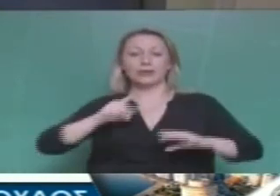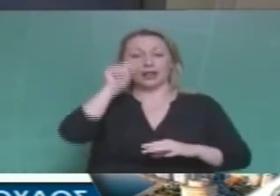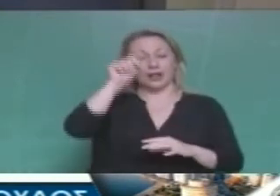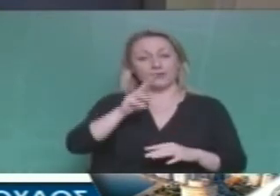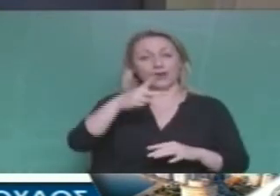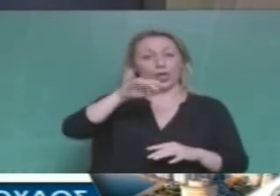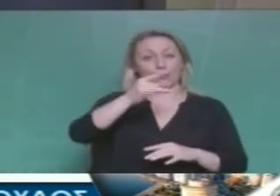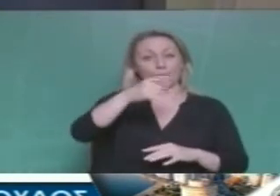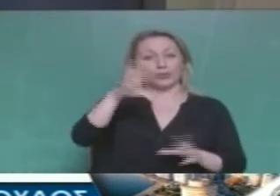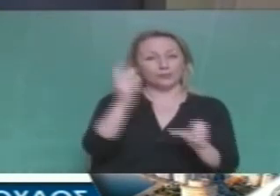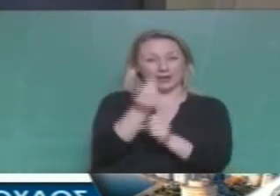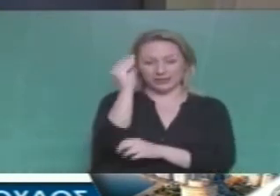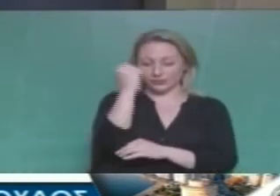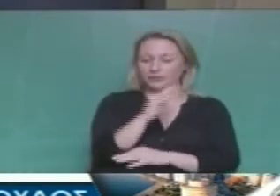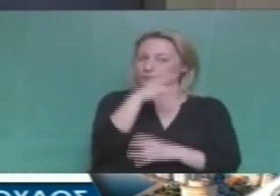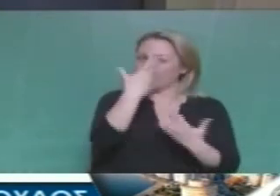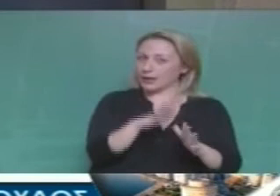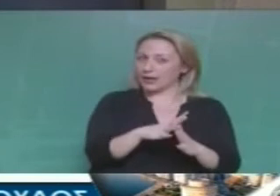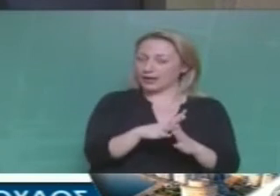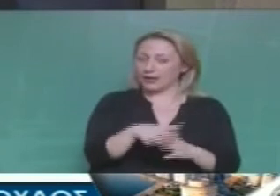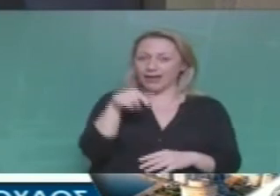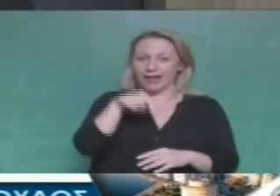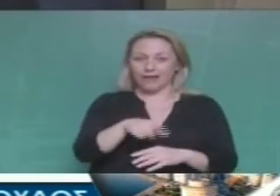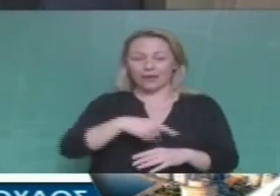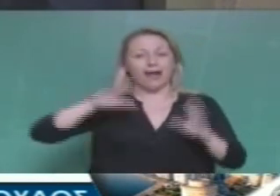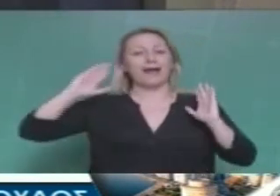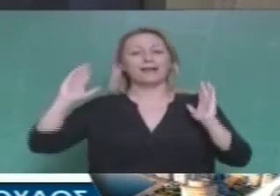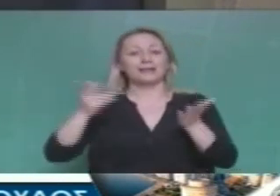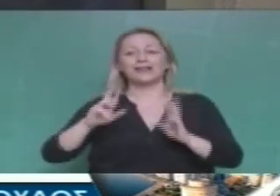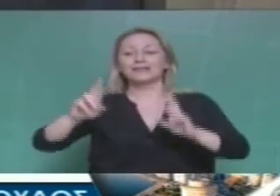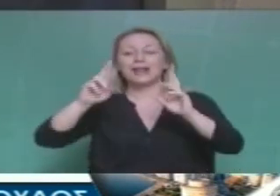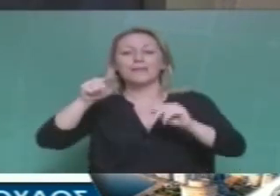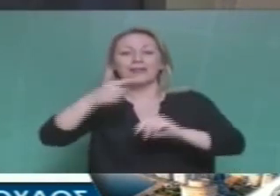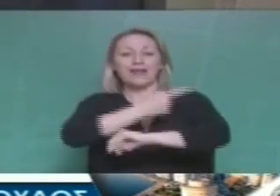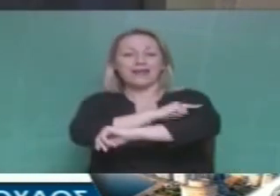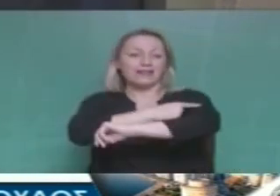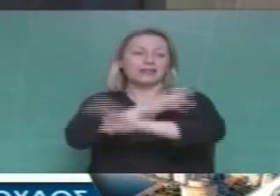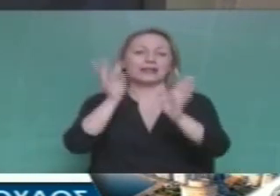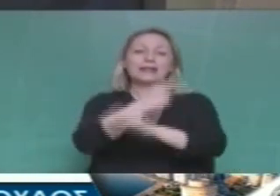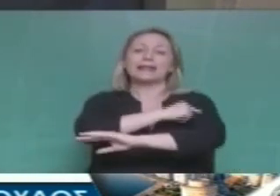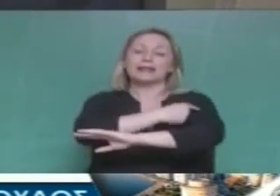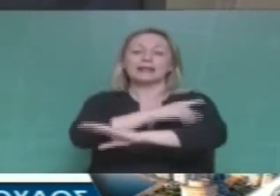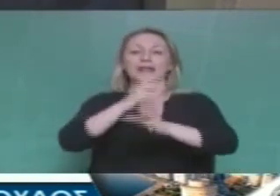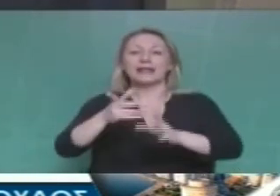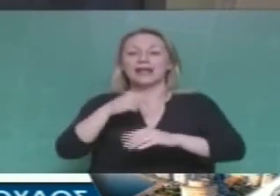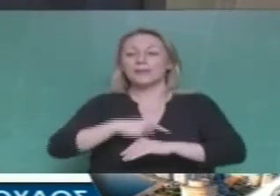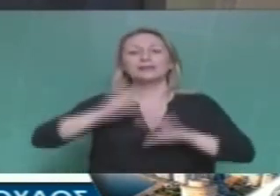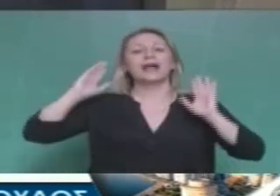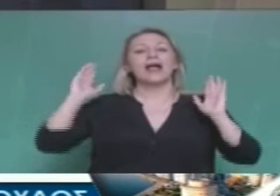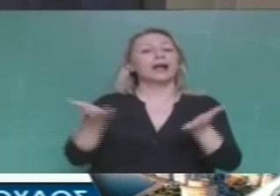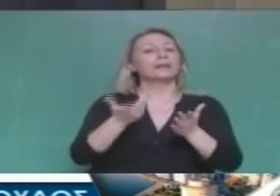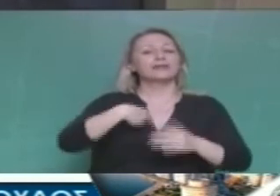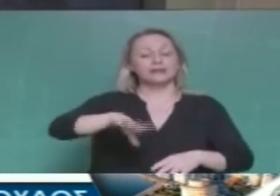κύριος Βελόπουλος εμπόριο ελπίδας στην ιατρική εντός εισαγωγικών εμπόριο πατριωτισμού